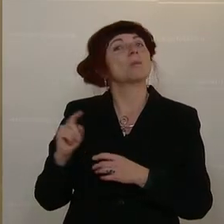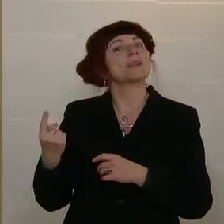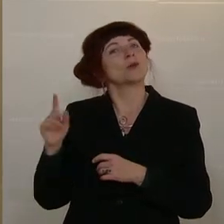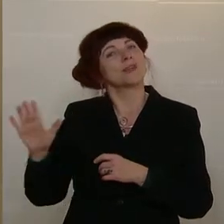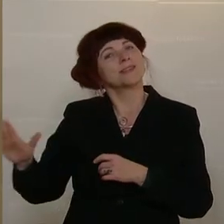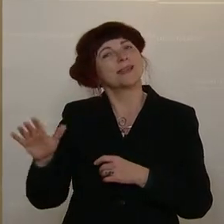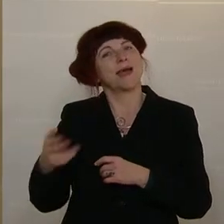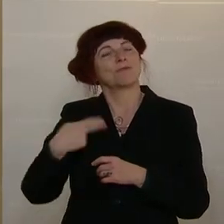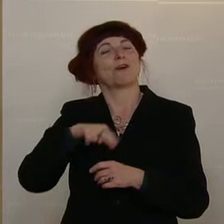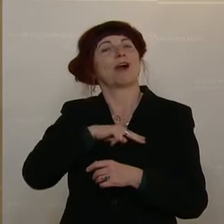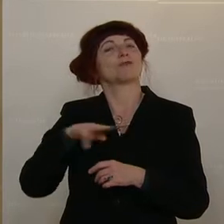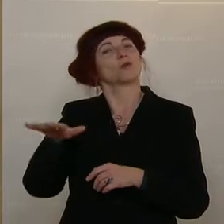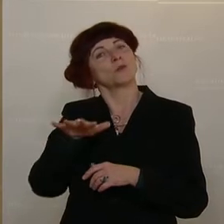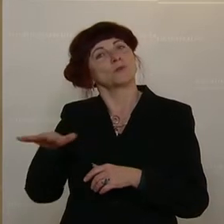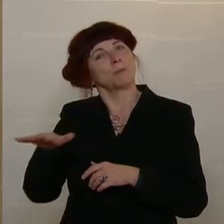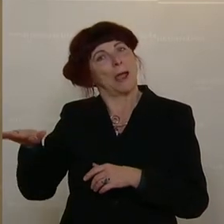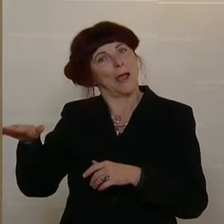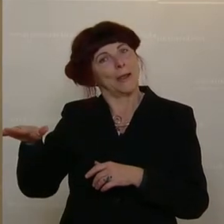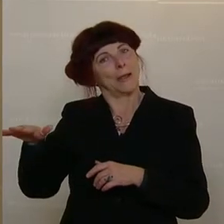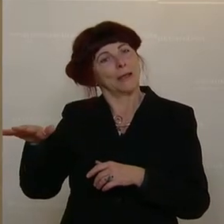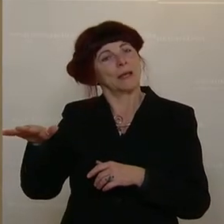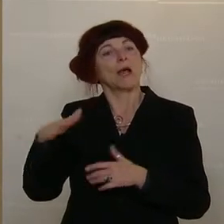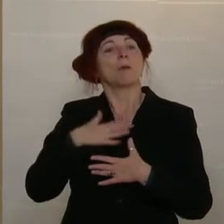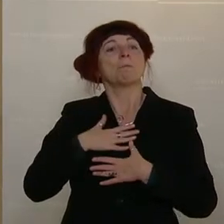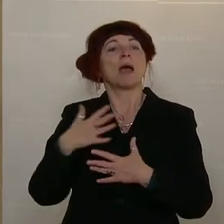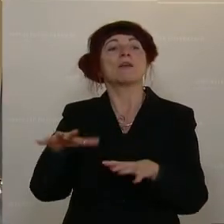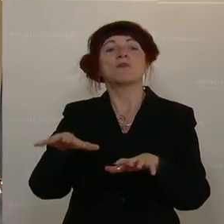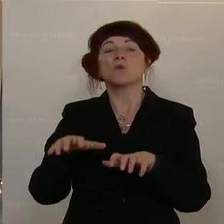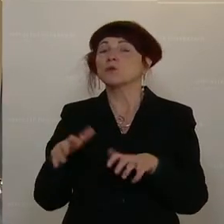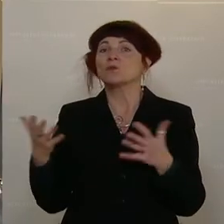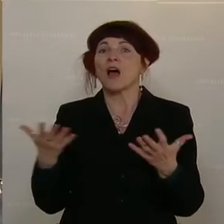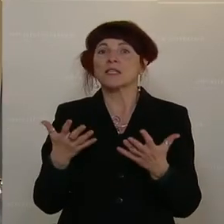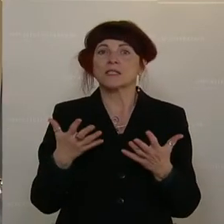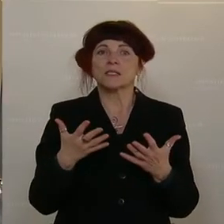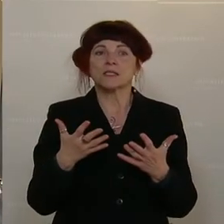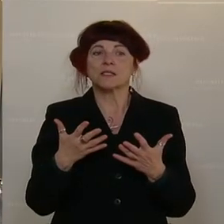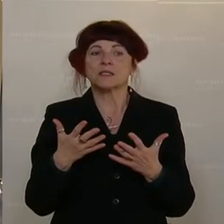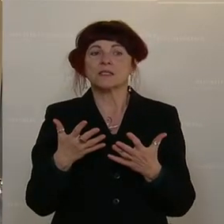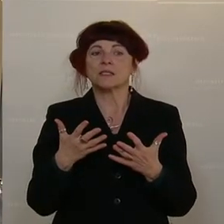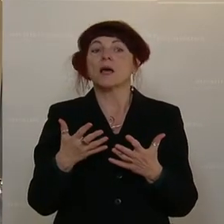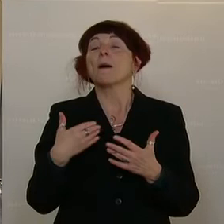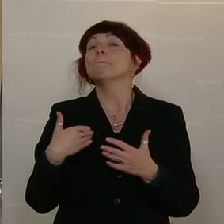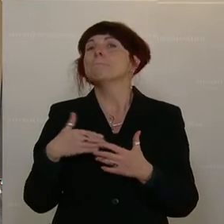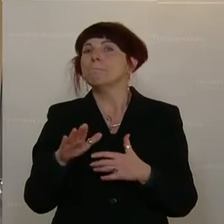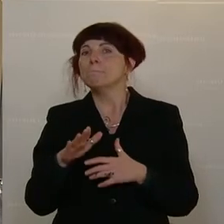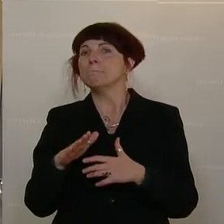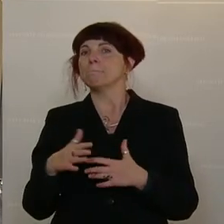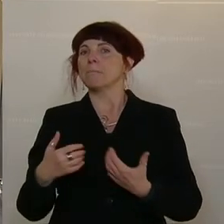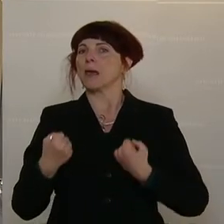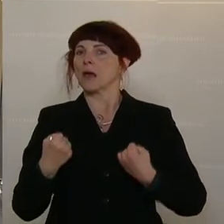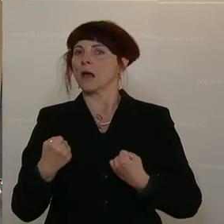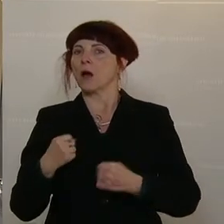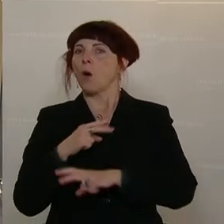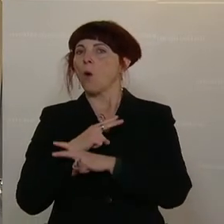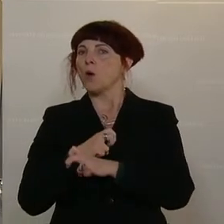Zuständigkeitsbereichen würde ich mir eines wünschen, Frau Ministerin, und zwar mehr bodenständige